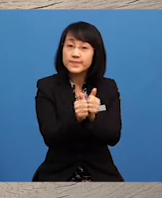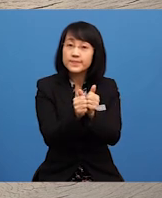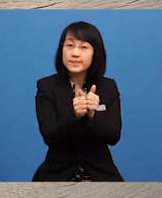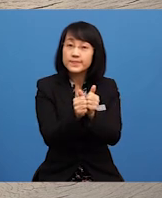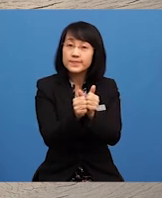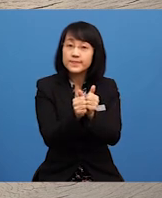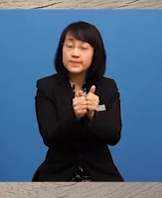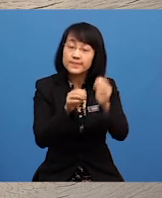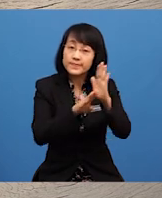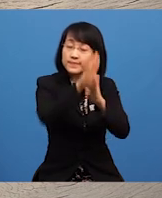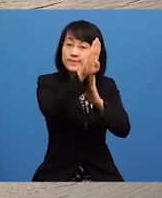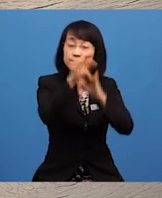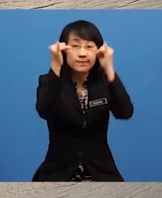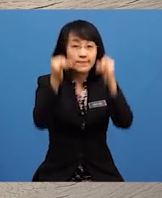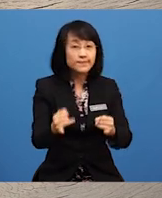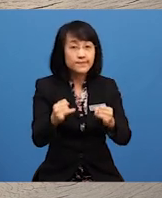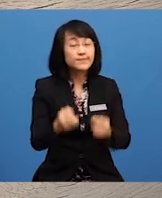pembangunan insan.